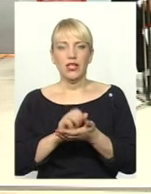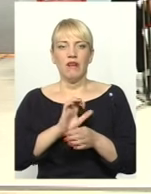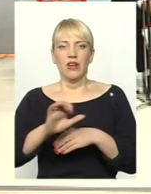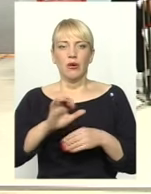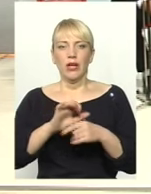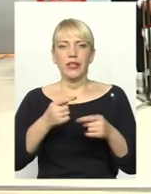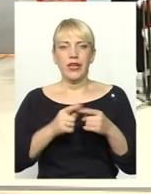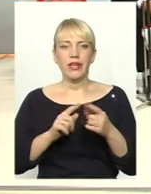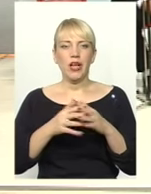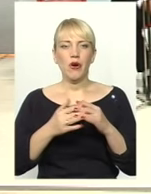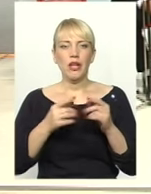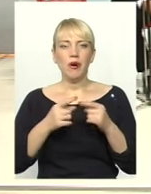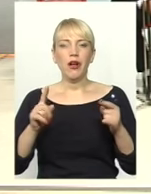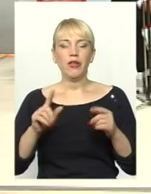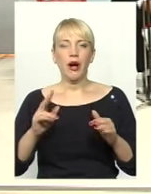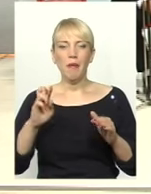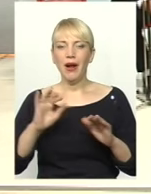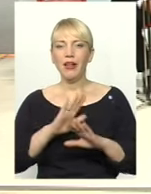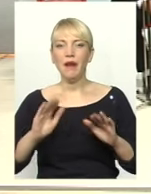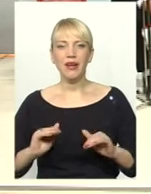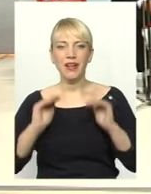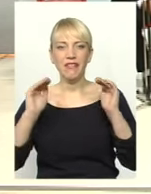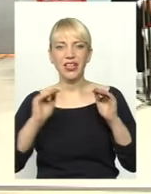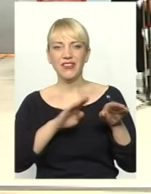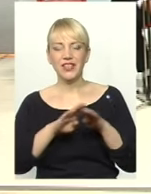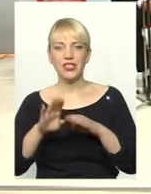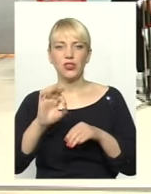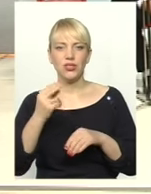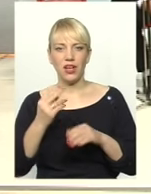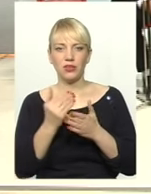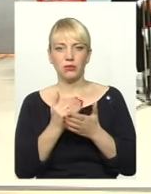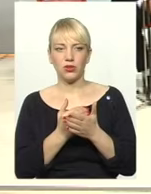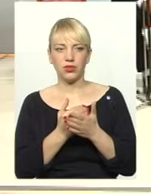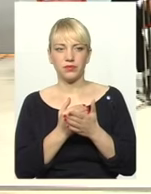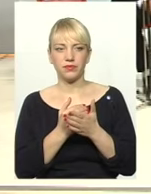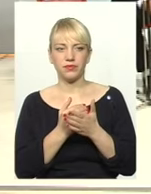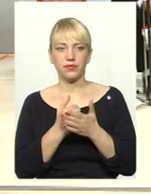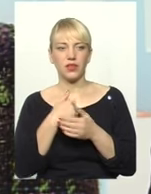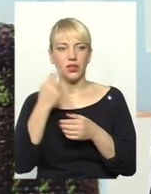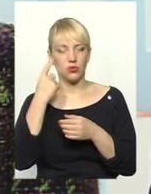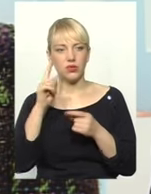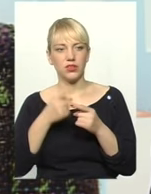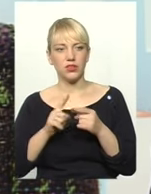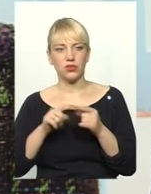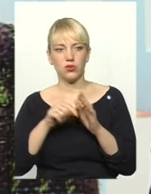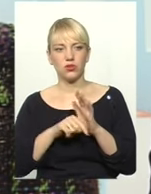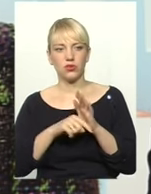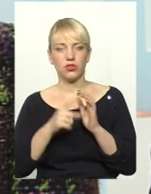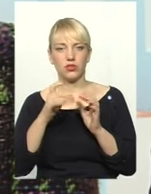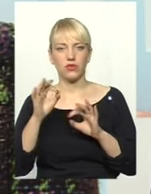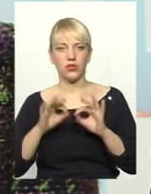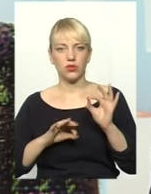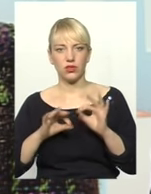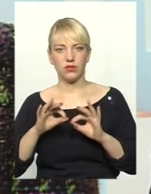би не підняла, скажімо, рівень соціальних виплат, а також виплат відсотка за паїв. Я думаю, що це стосується абсолютно 100%